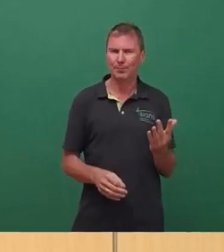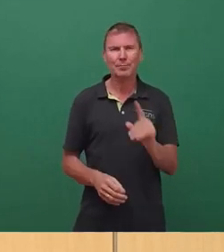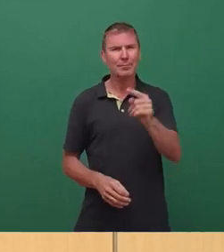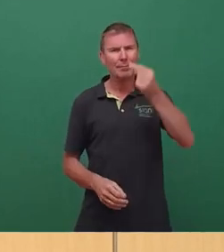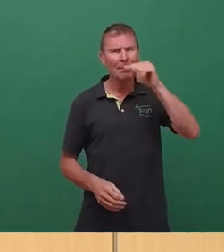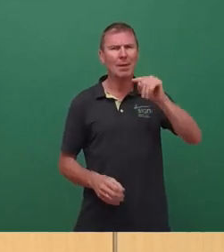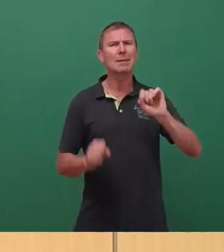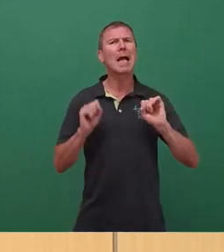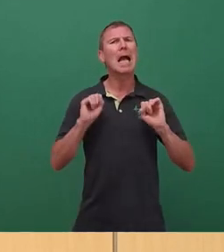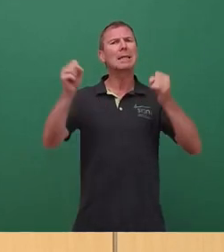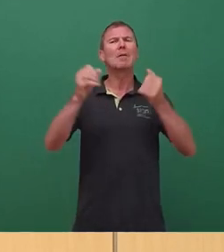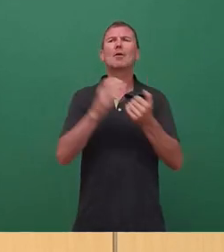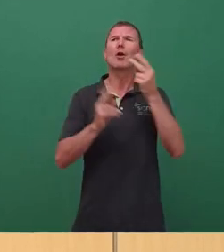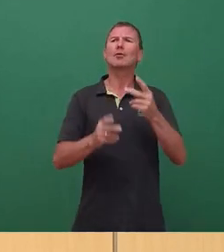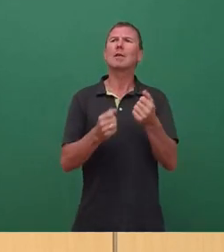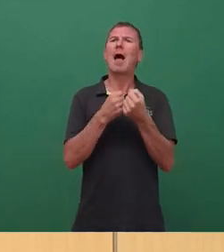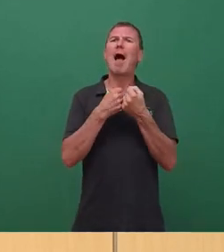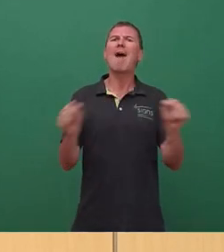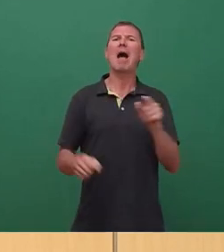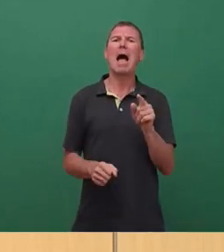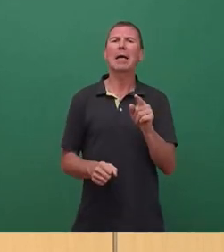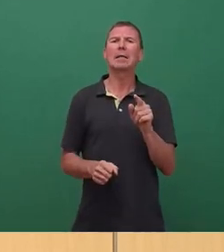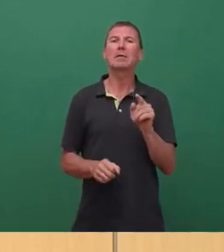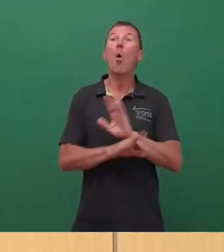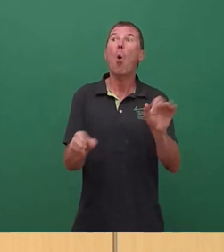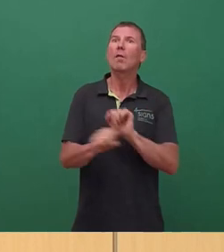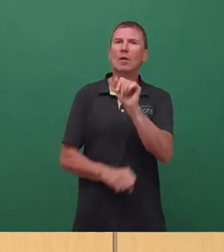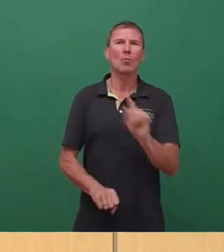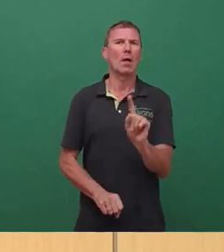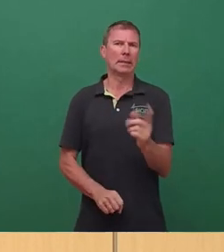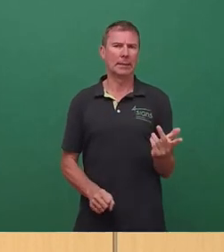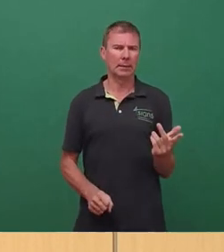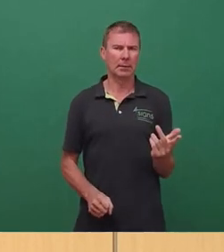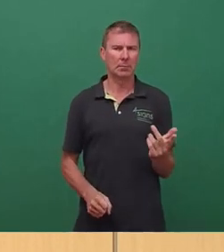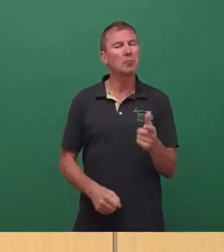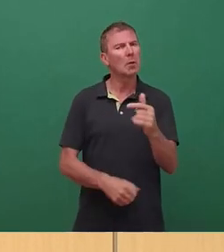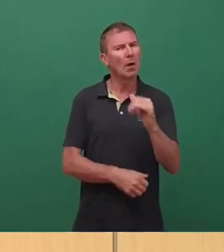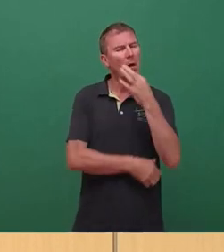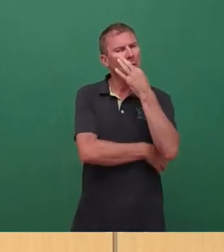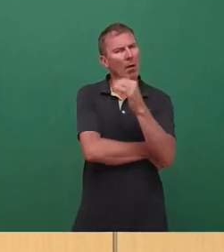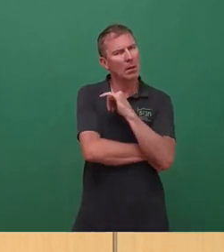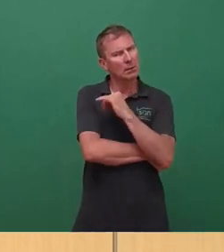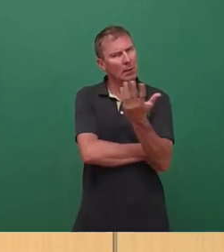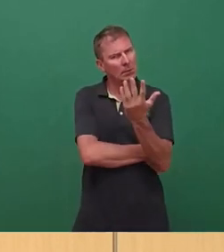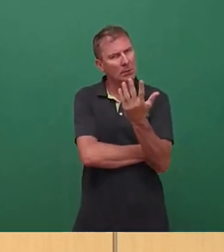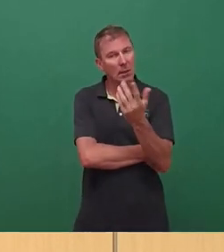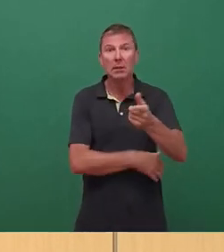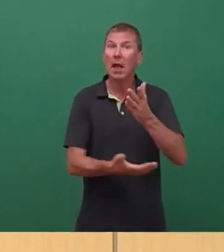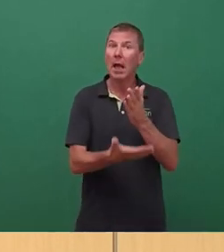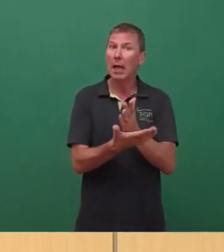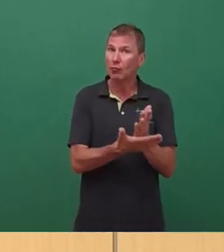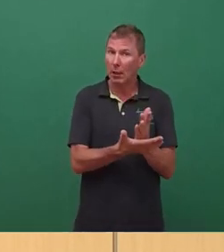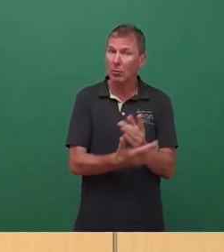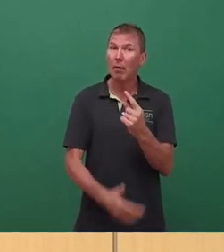Neuchte der Freiheit nicht unwidersprochen im Raum steht. Interessant und fragwürdig ist hier im Übrigen aus meiner Sicht auch, dass die Entscheidung zwar zum